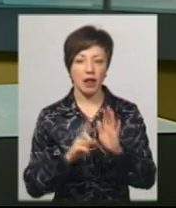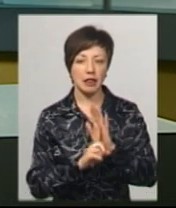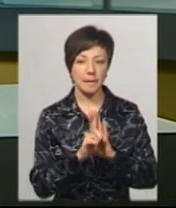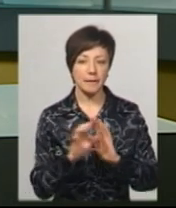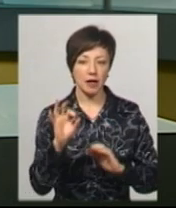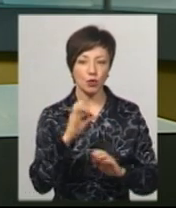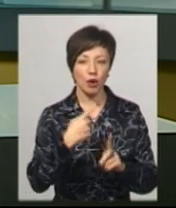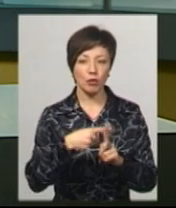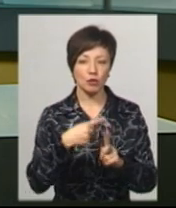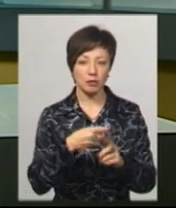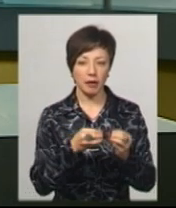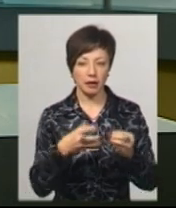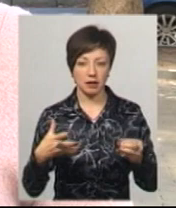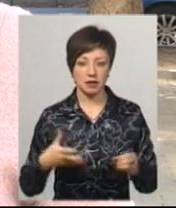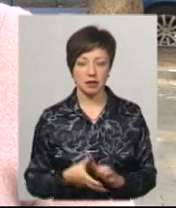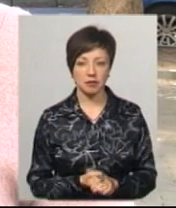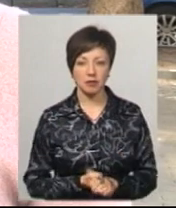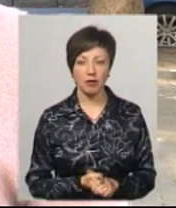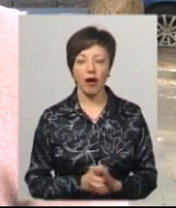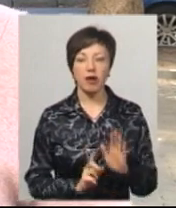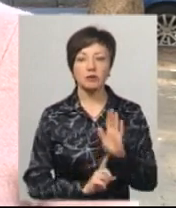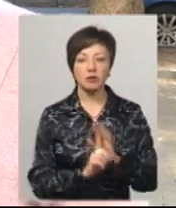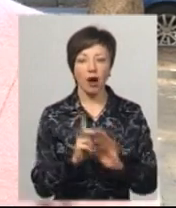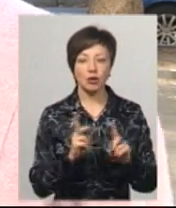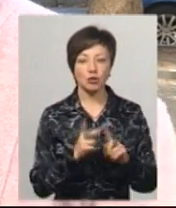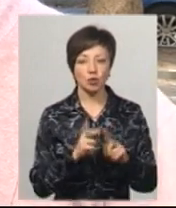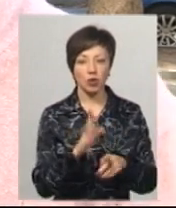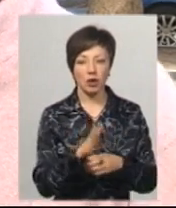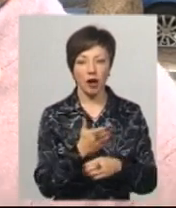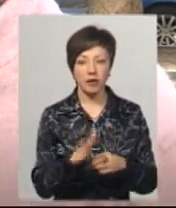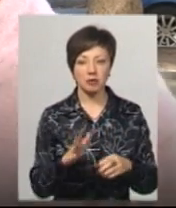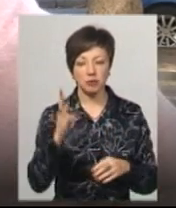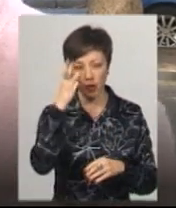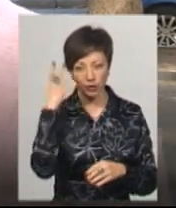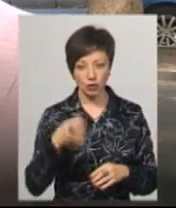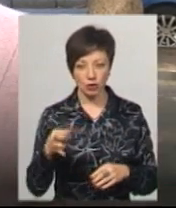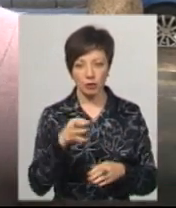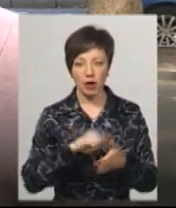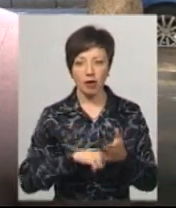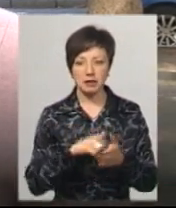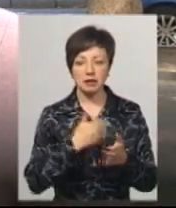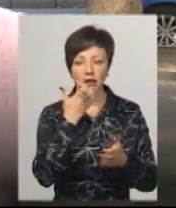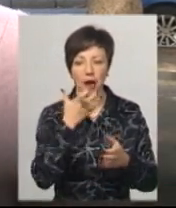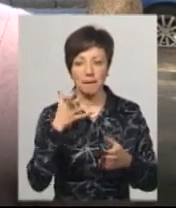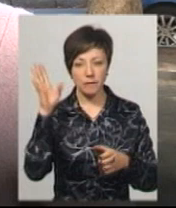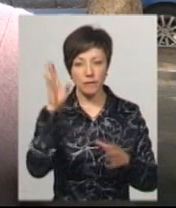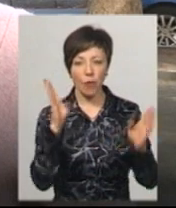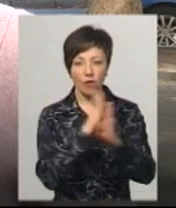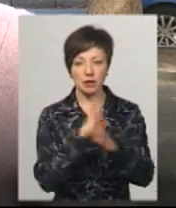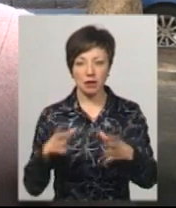15 градусів. З початку другої декади погоду Хмельниччина обумовлює теплоповітряна маса.